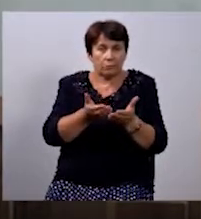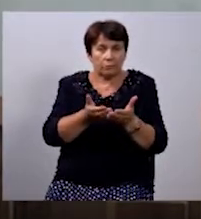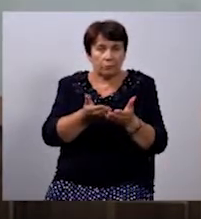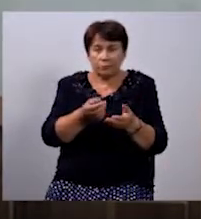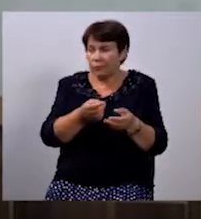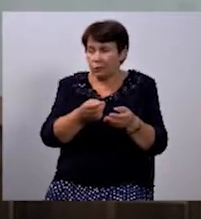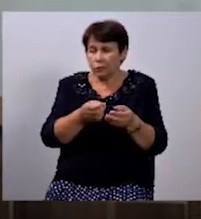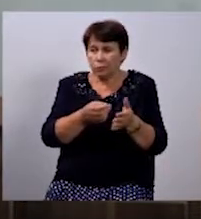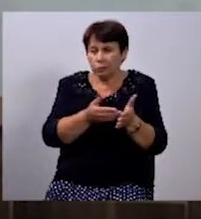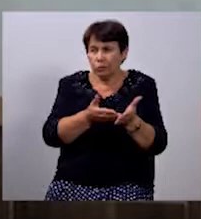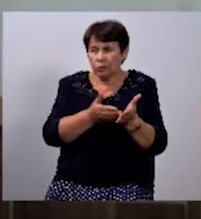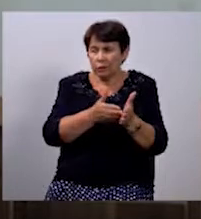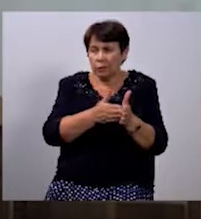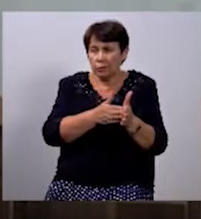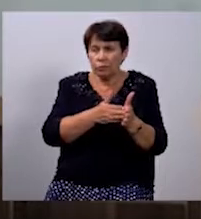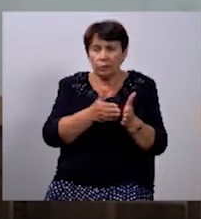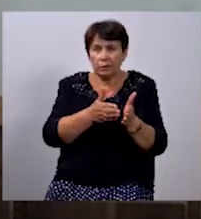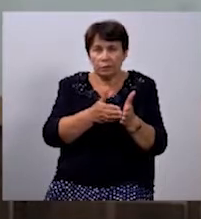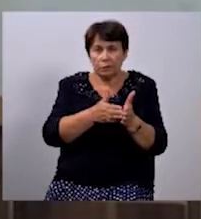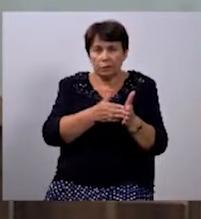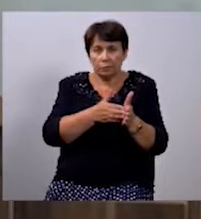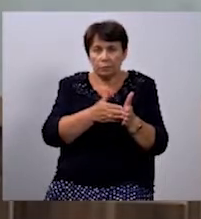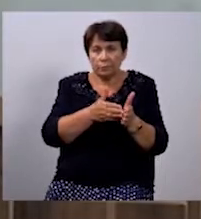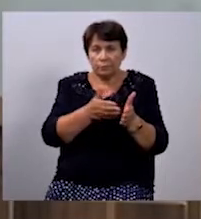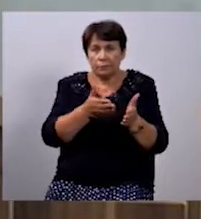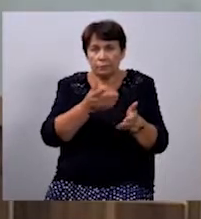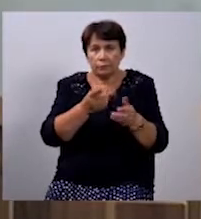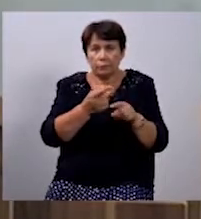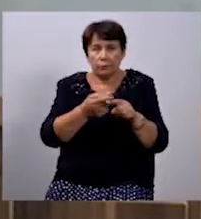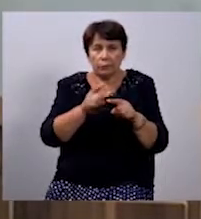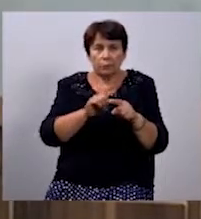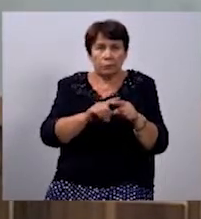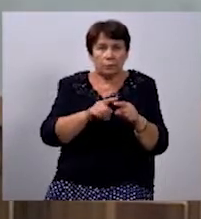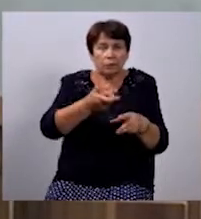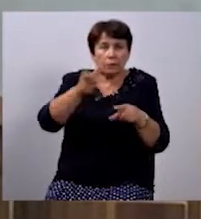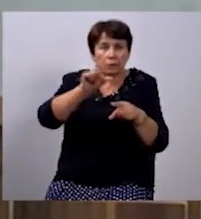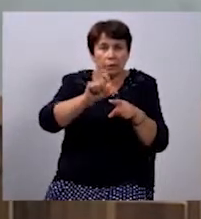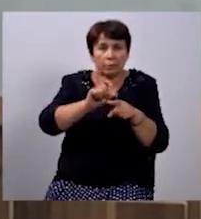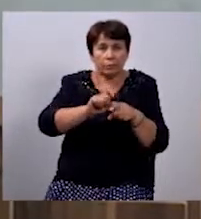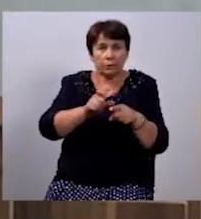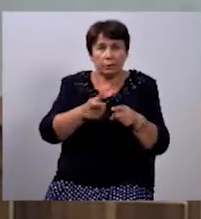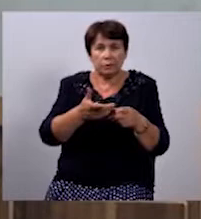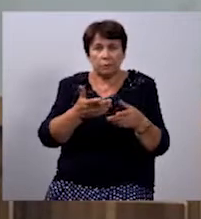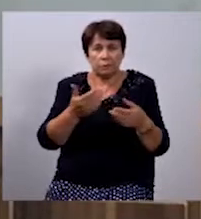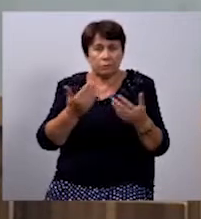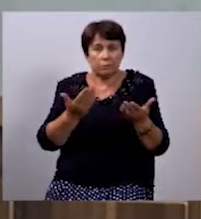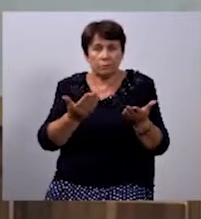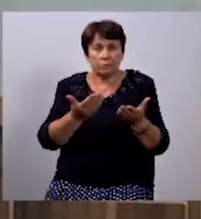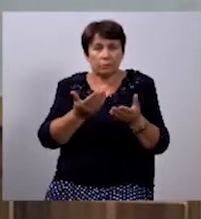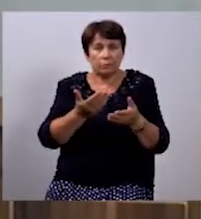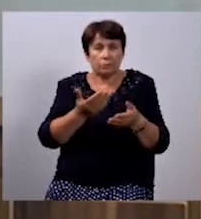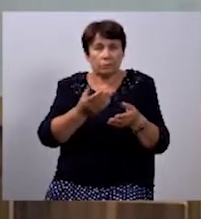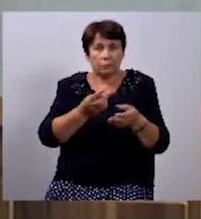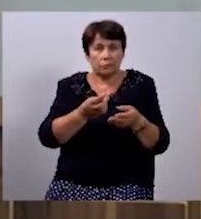Маємо свіжі дані, розпілка сьогодні не надіслала. Найбільше критична ситуація по заробітній платі, де